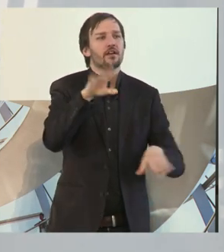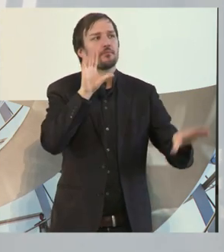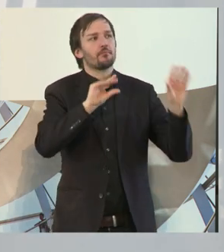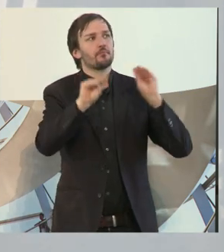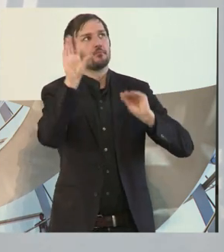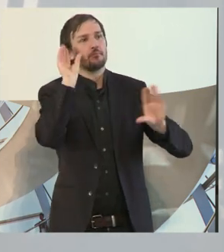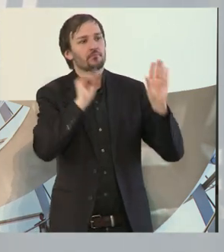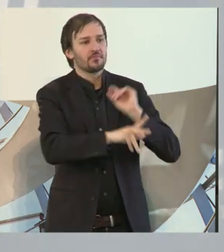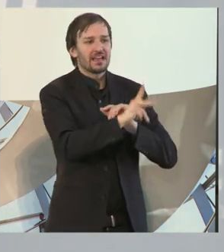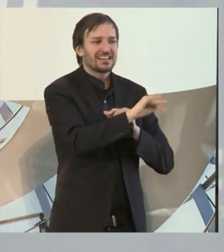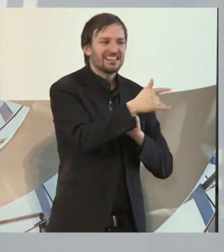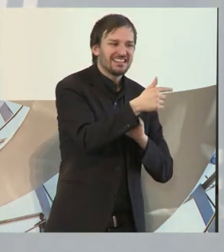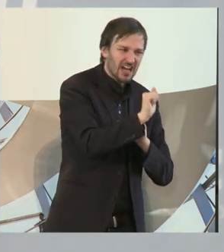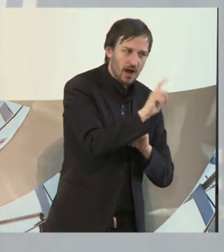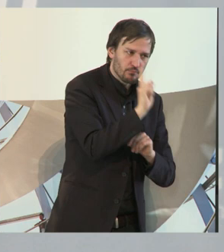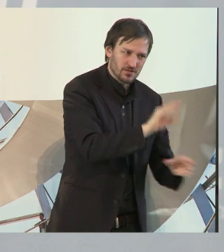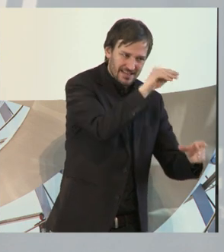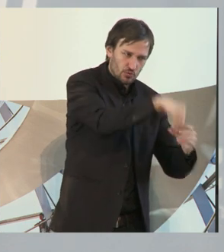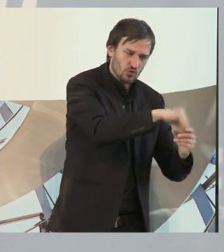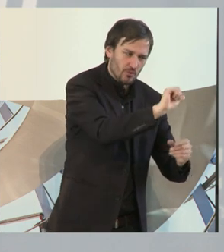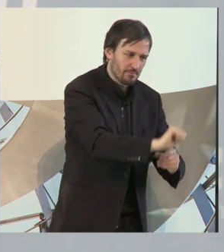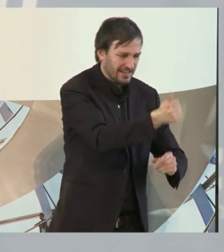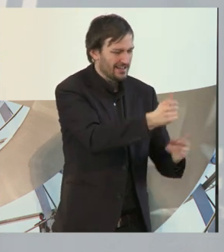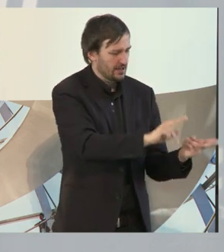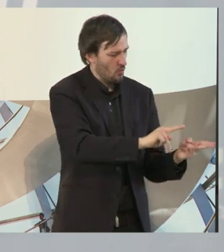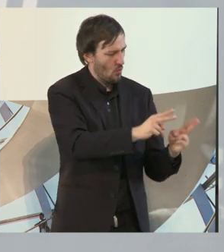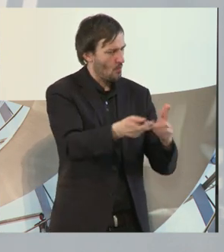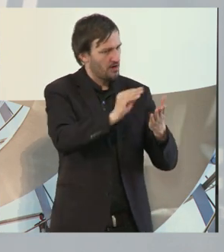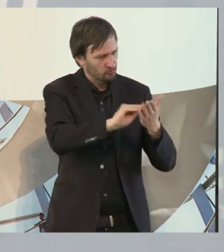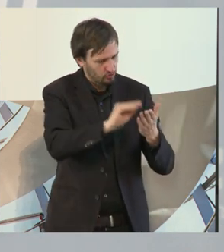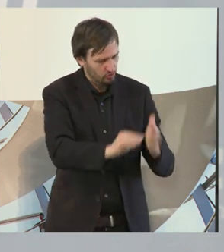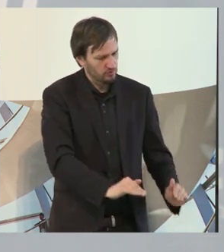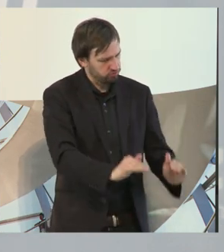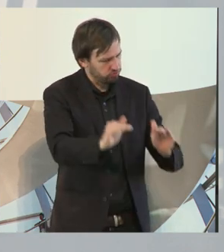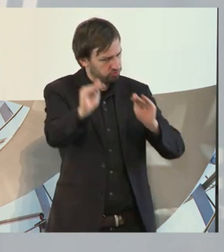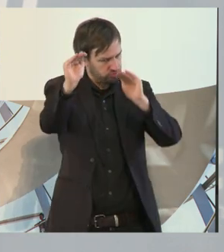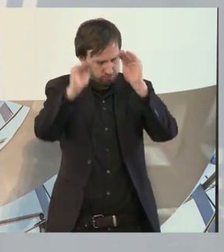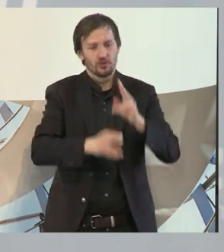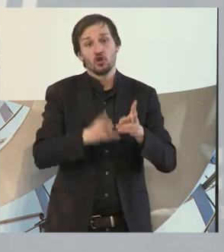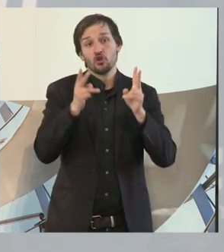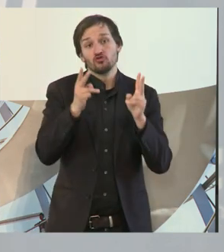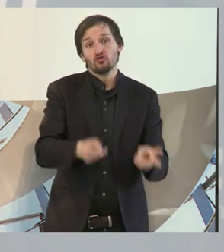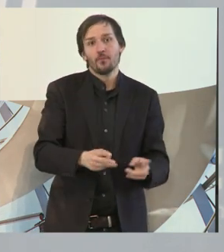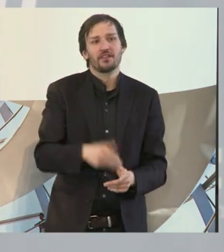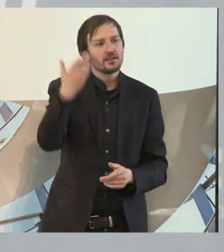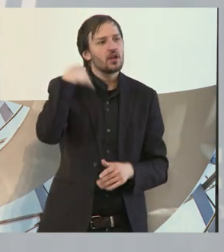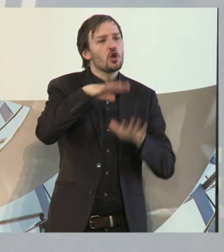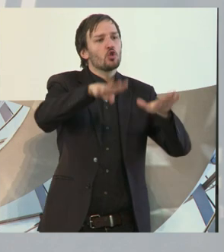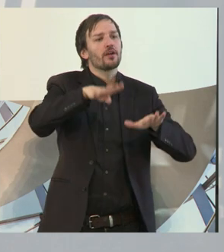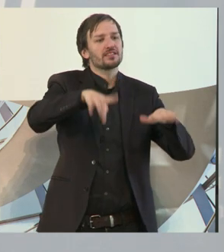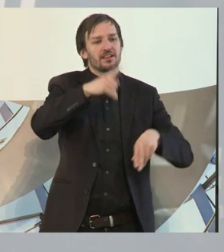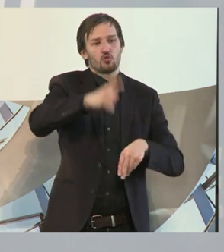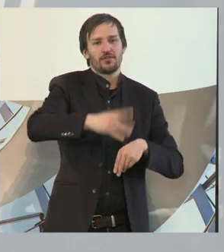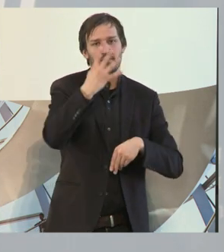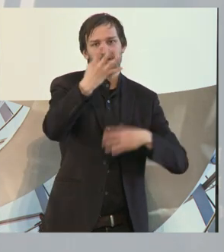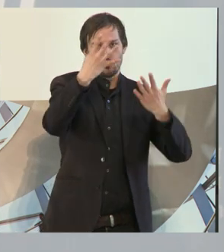müsste in der Kita mit der Inklusion beginnen und das über die Schule fortsetzen. Der Ansatz ist ja richtig. Wir haben uns 1994 als